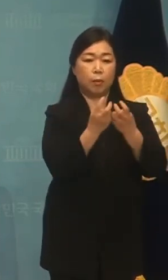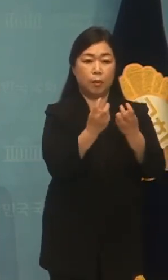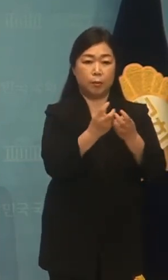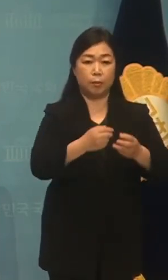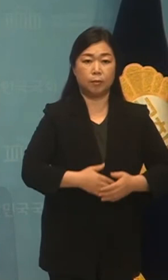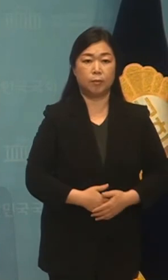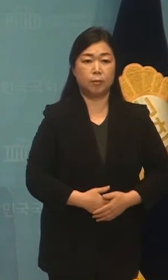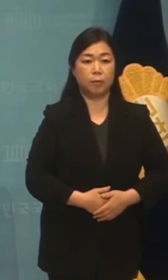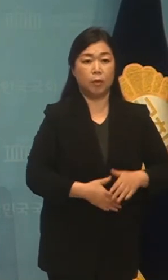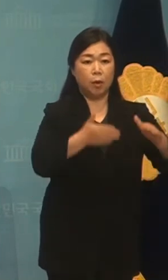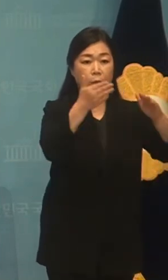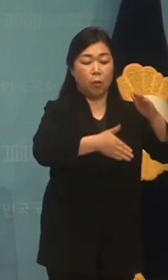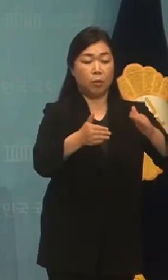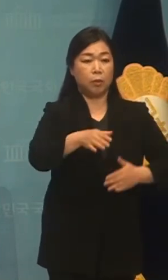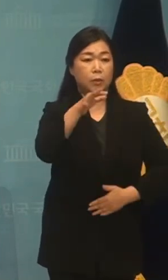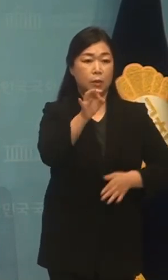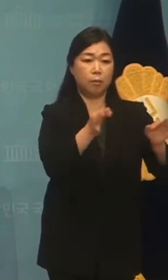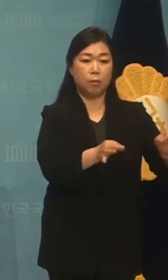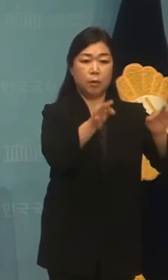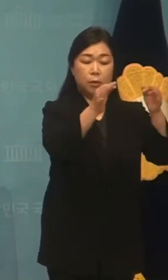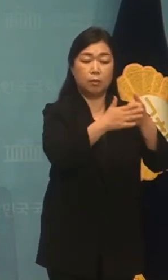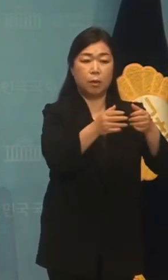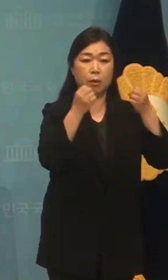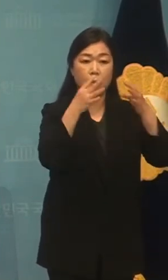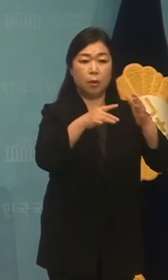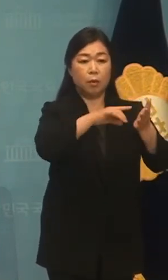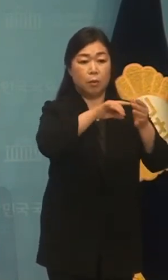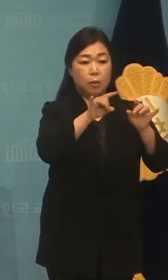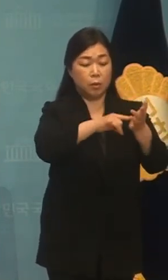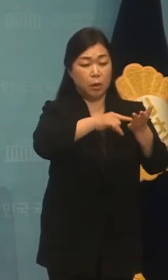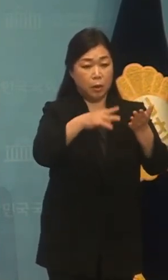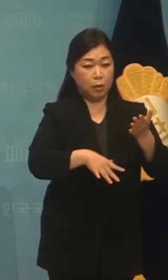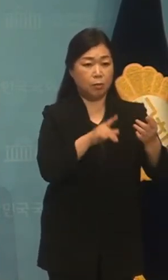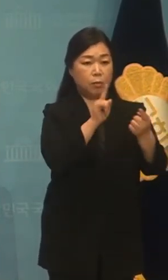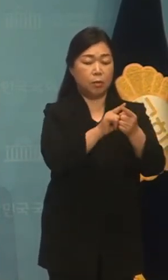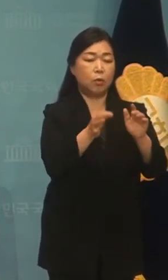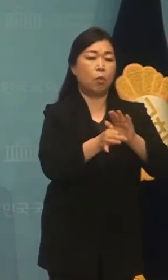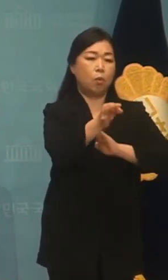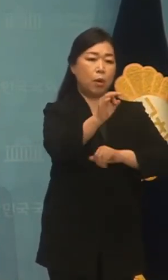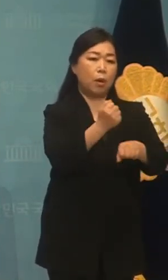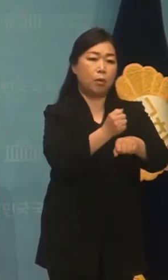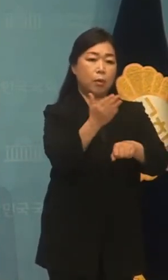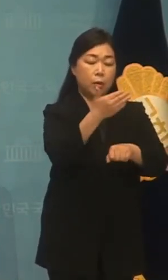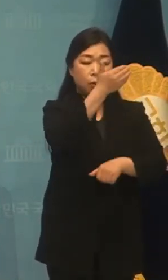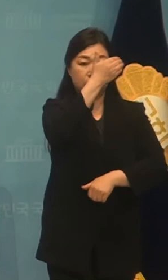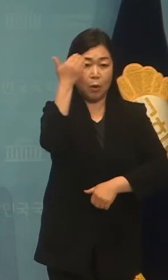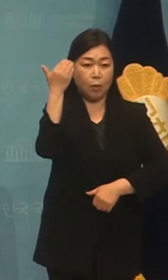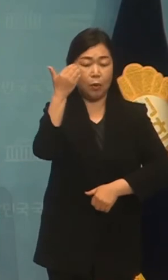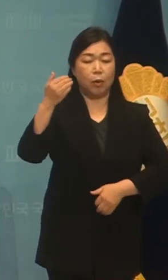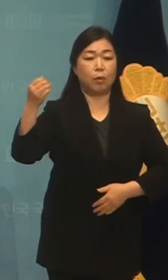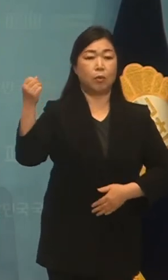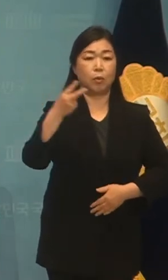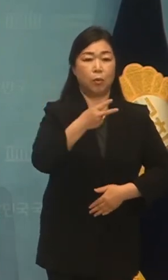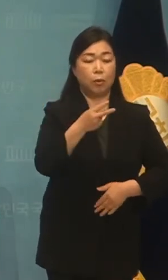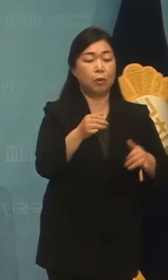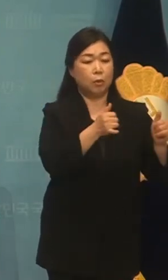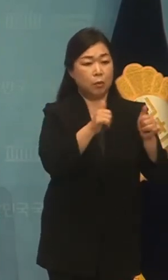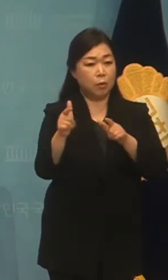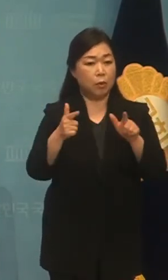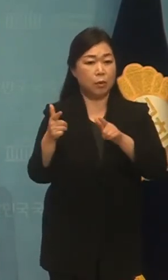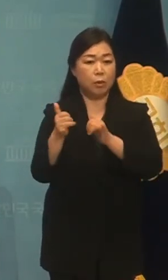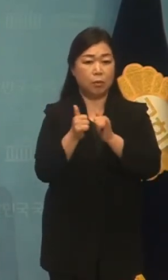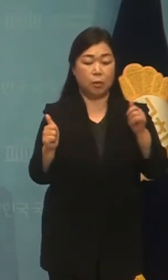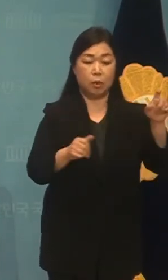최근 공제지가 상승으로 인해 새롭게 종부세 대상자가 되는 청년을 포함한 분들에게는